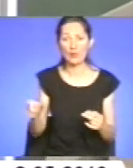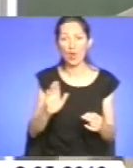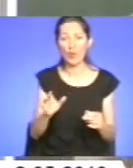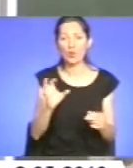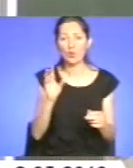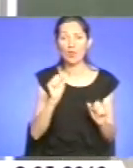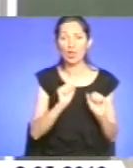захищений.